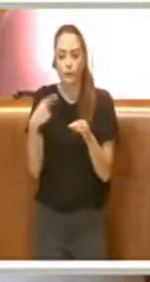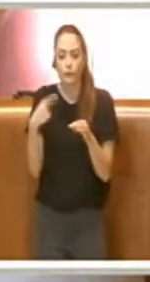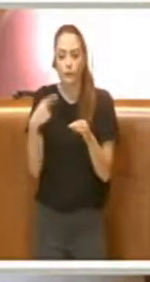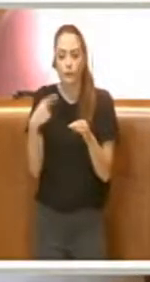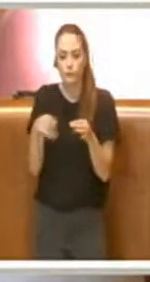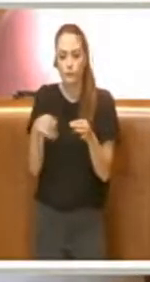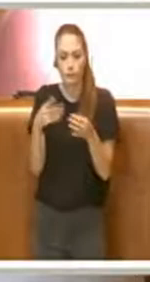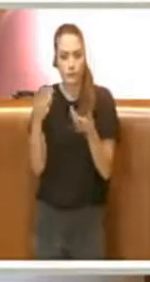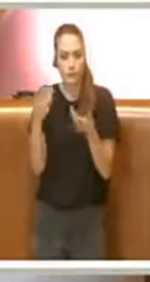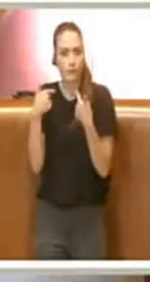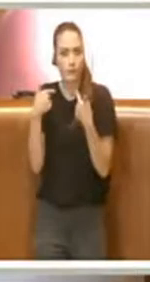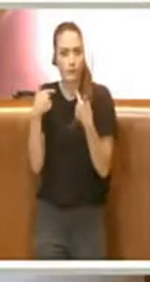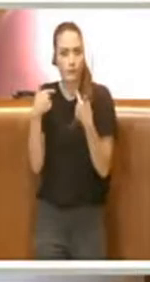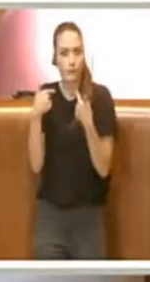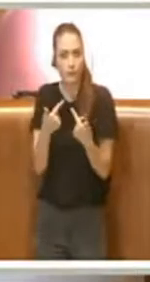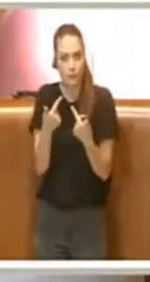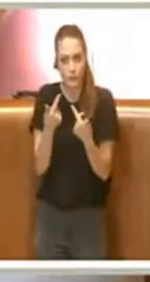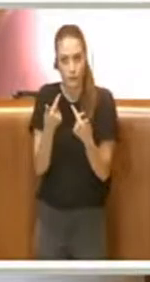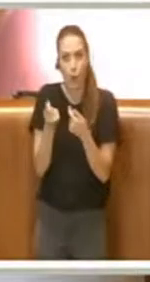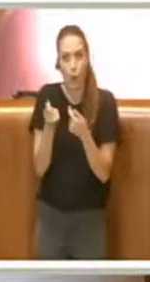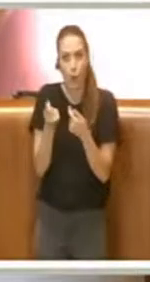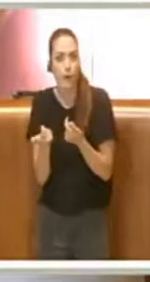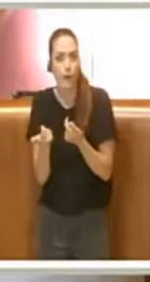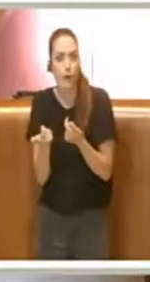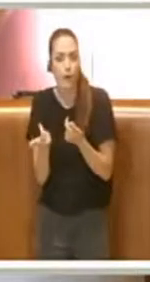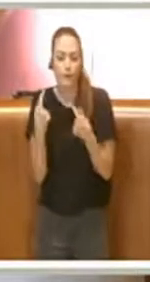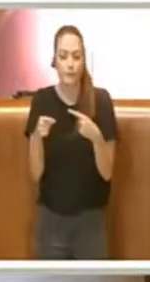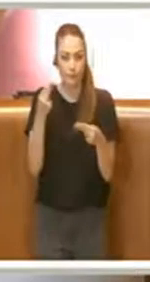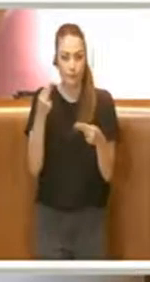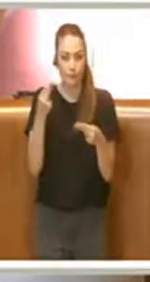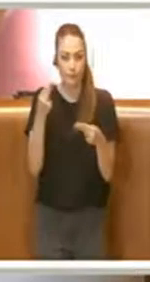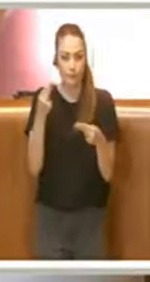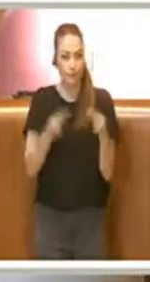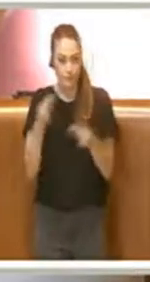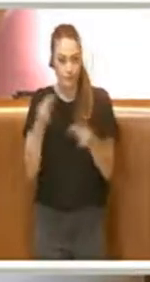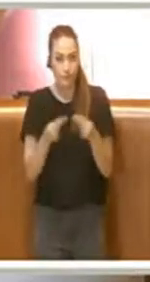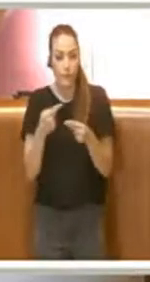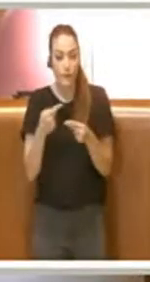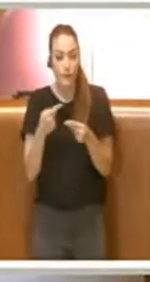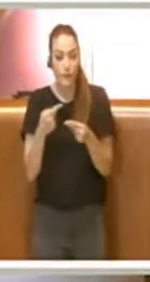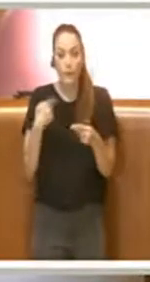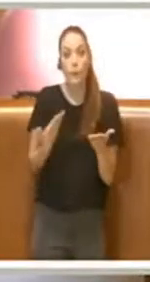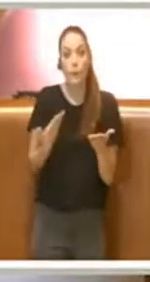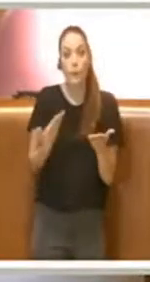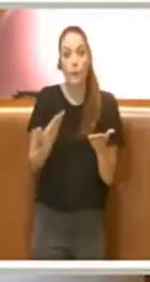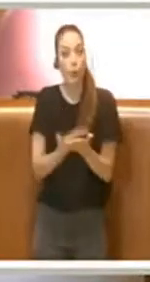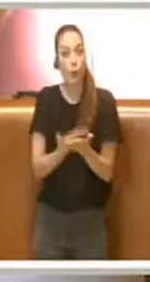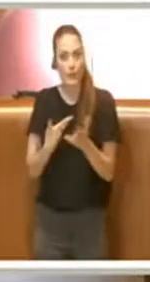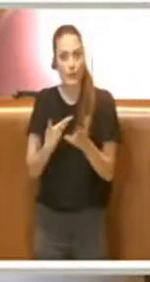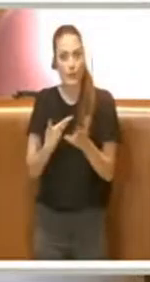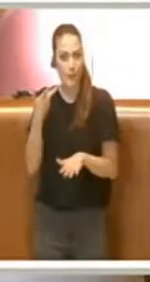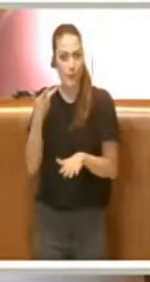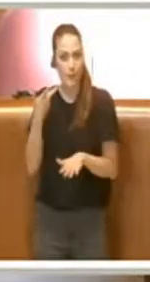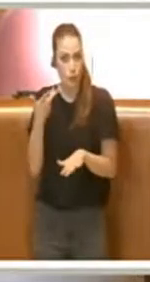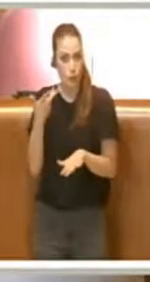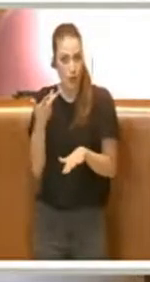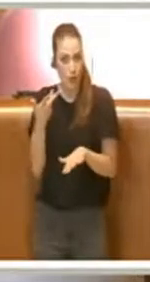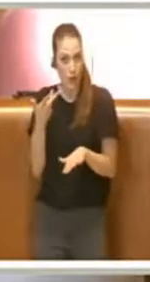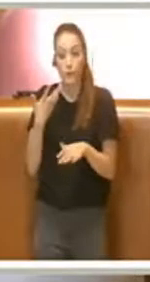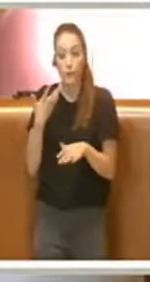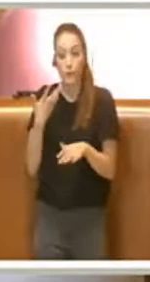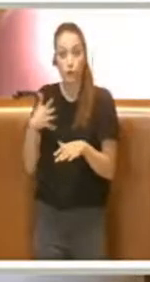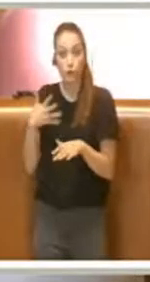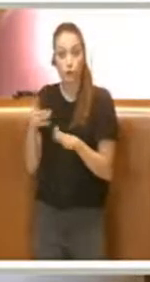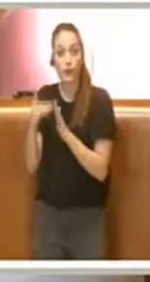quanti metri quadri dare in compensazione. La proposta e l'intento della maggioranza è, visto che ci sono dei libri di